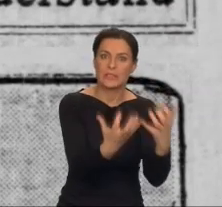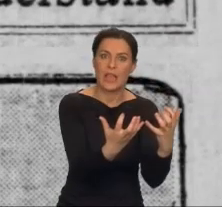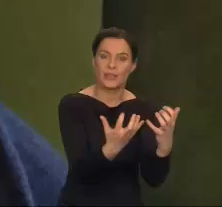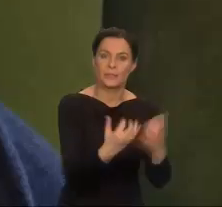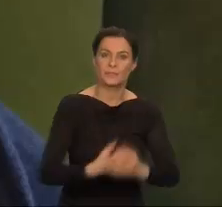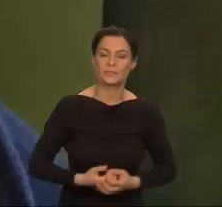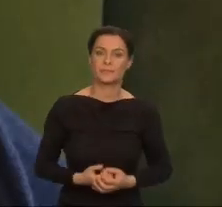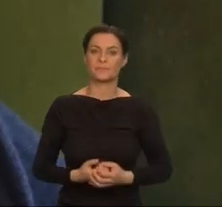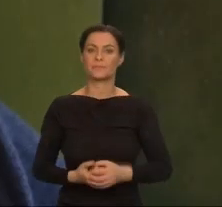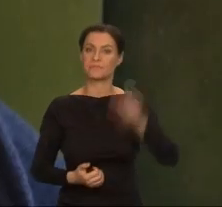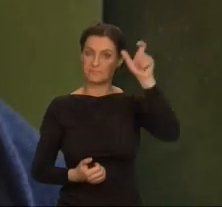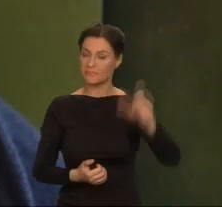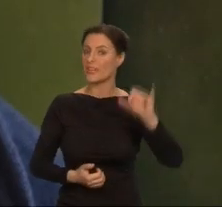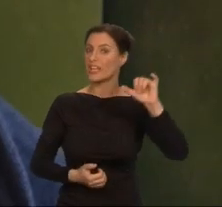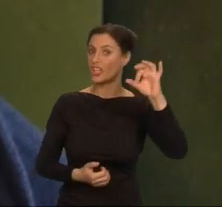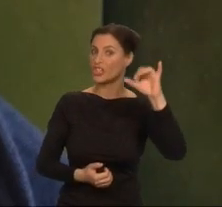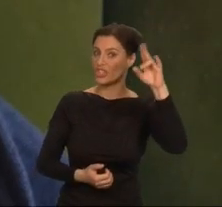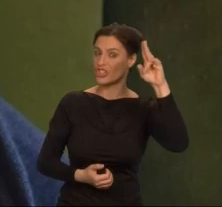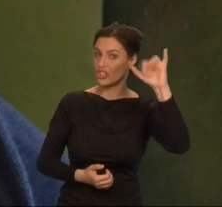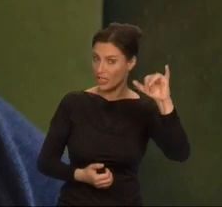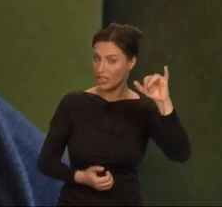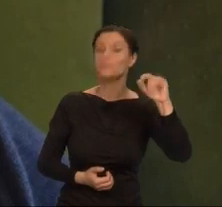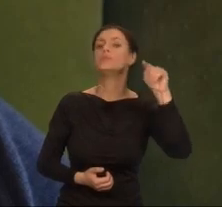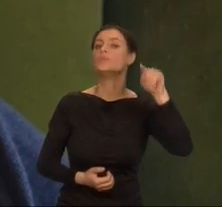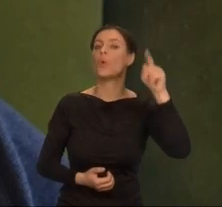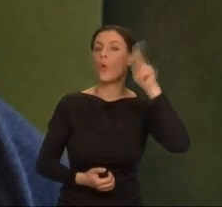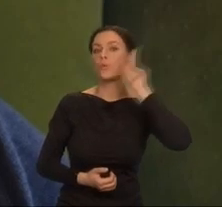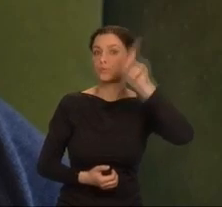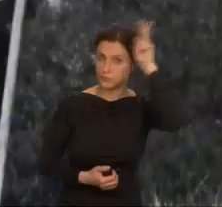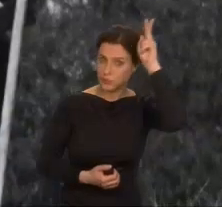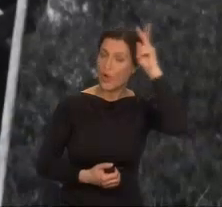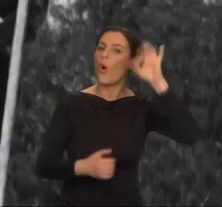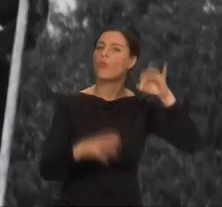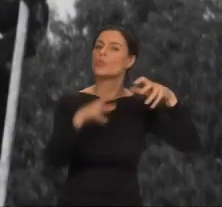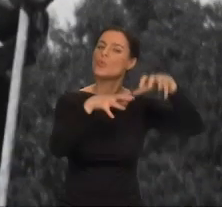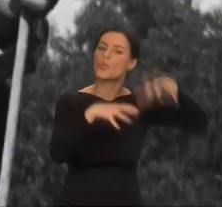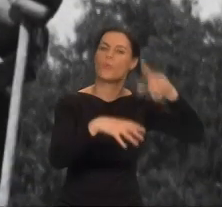Ishi pochodził z plemienia, które nie zdradza obcym prawdziwych imion.